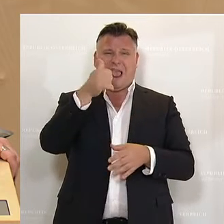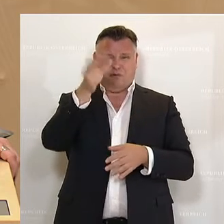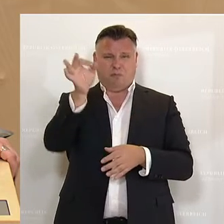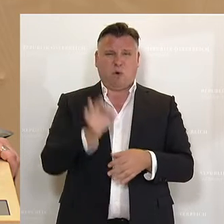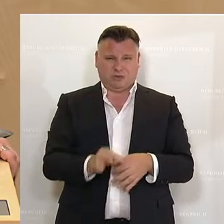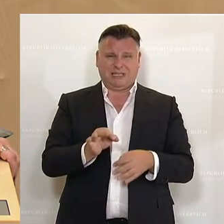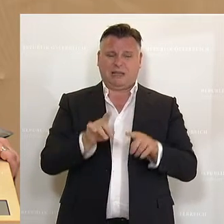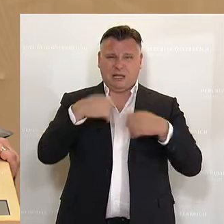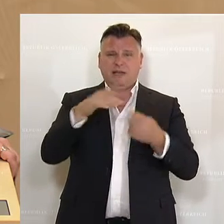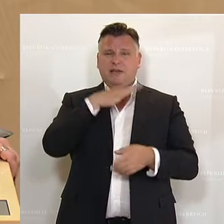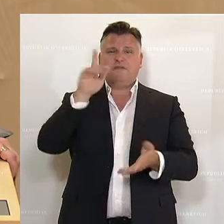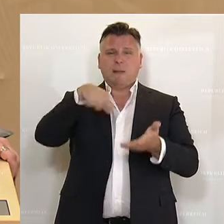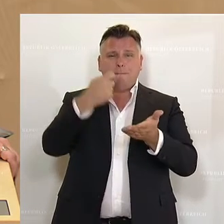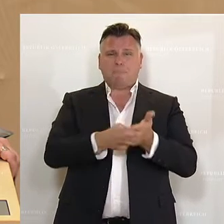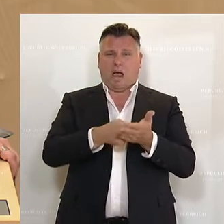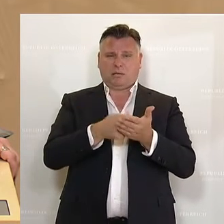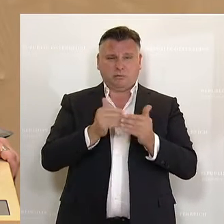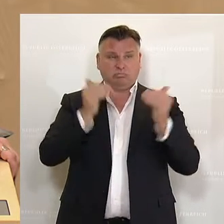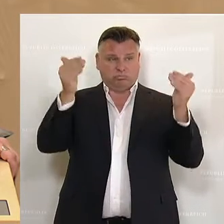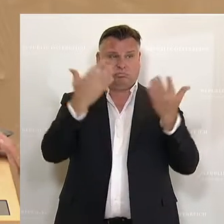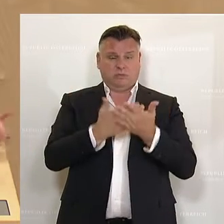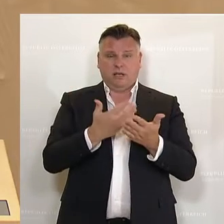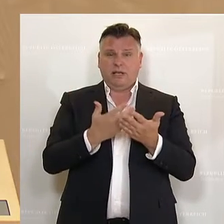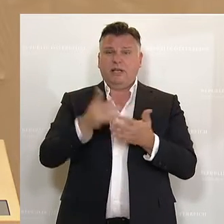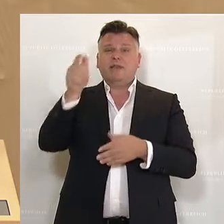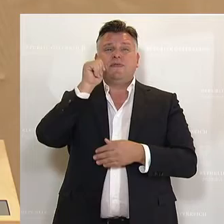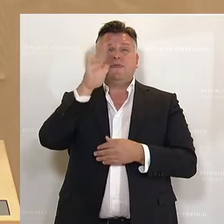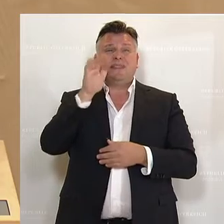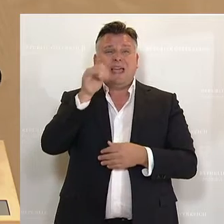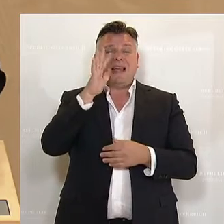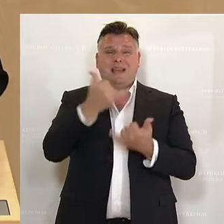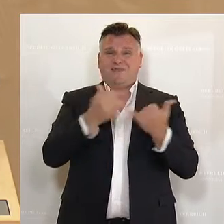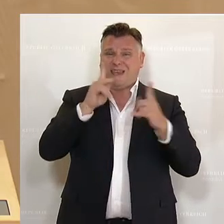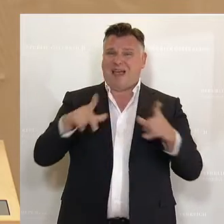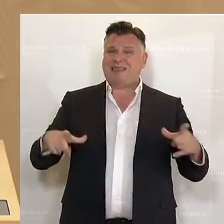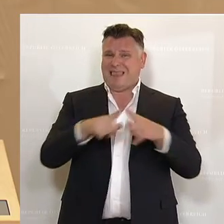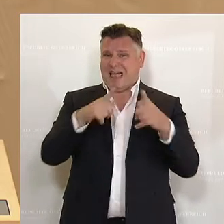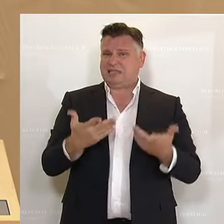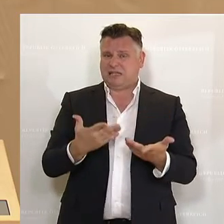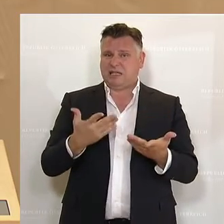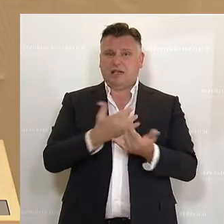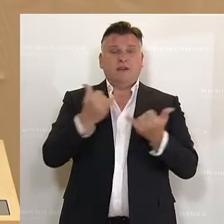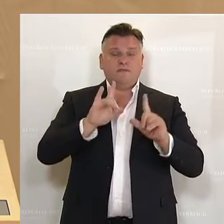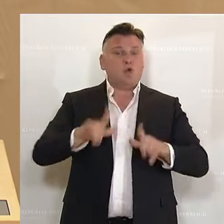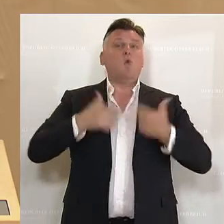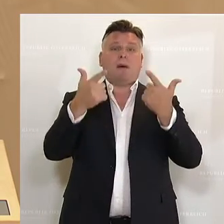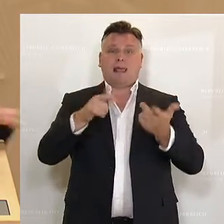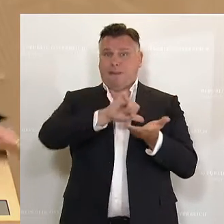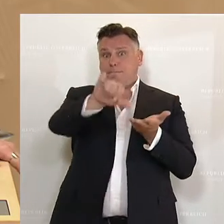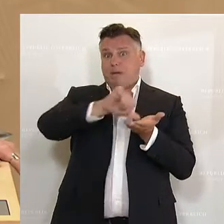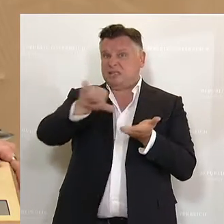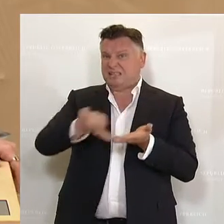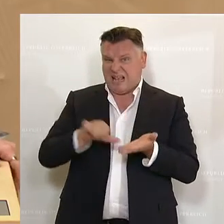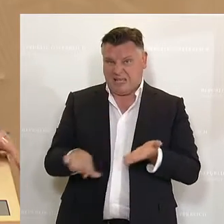explodieren, wo viele nicht mehr wissen, wie sie das tägliche Leben leisten können, beziehungsweise wie sie überleben. Und